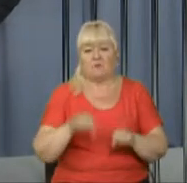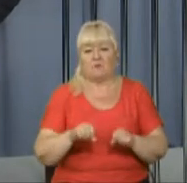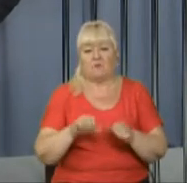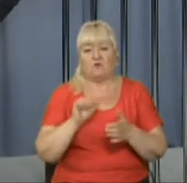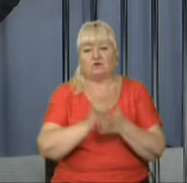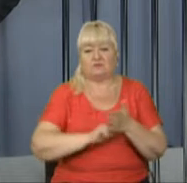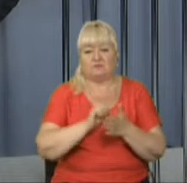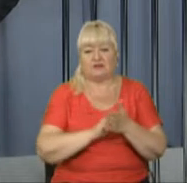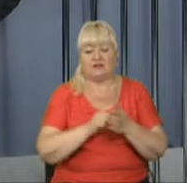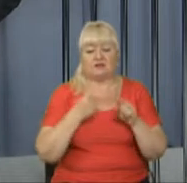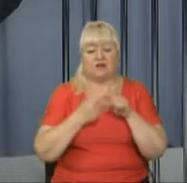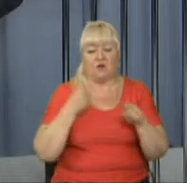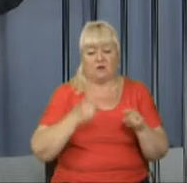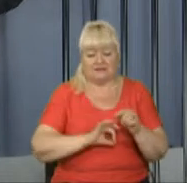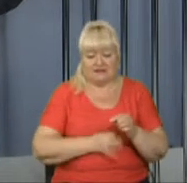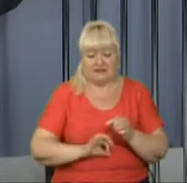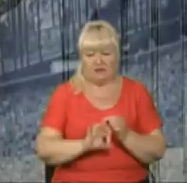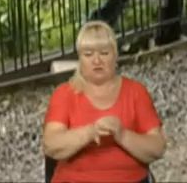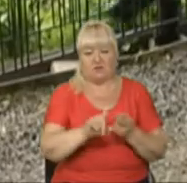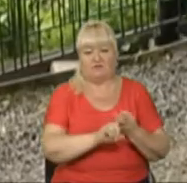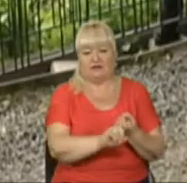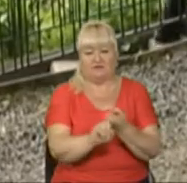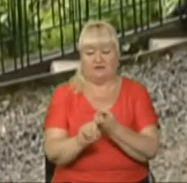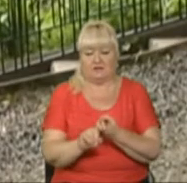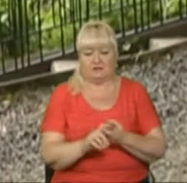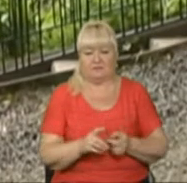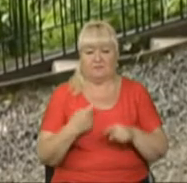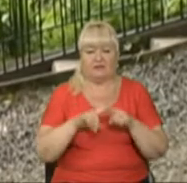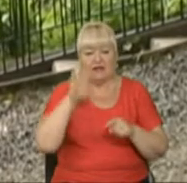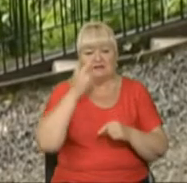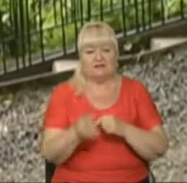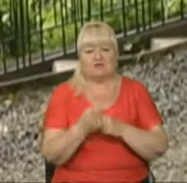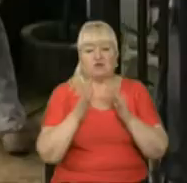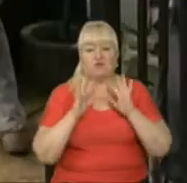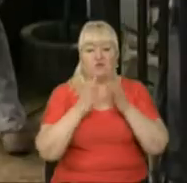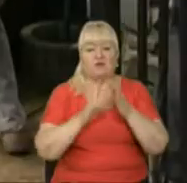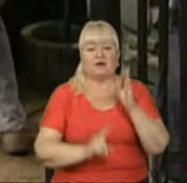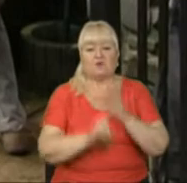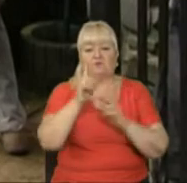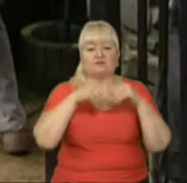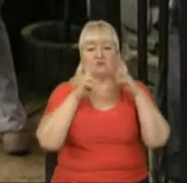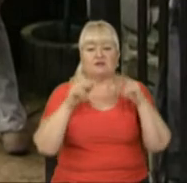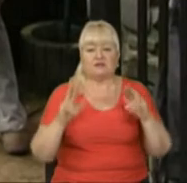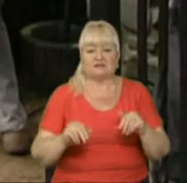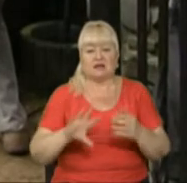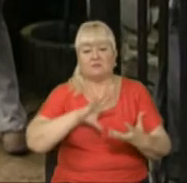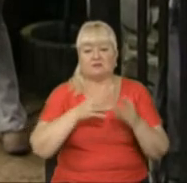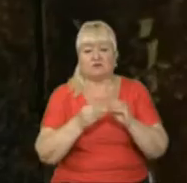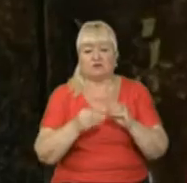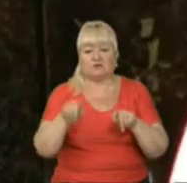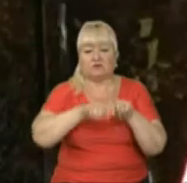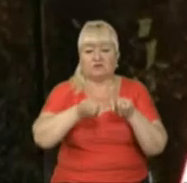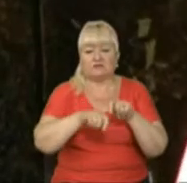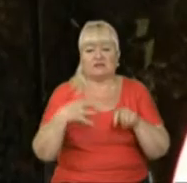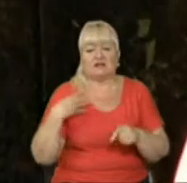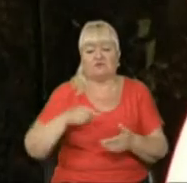виникненню гострих кишкових інфекцій. Це джерело в парку «Високий замок», що на вулиці Замковій. За результатами досліджень